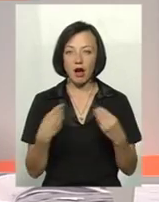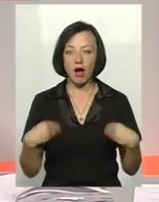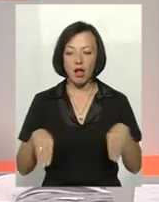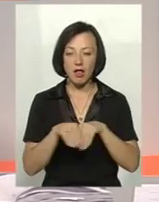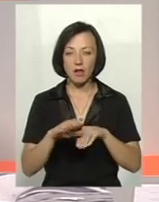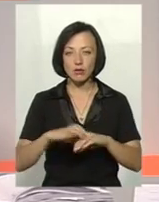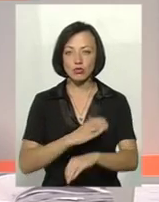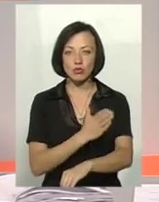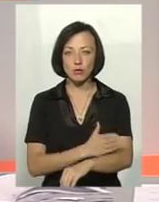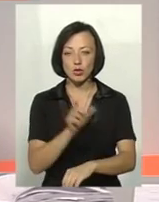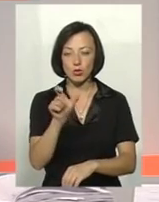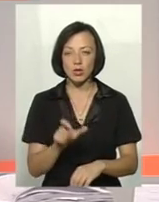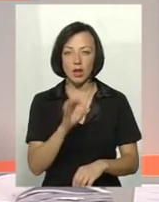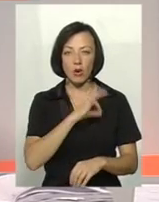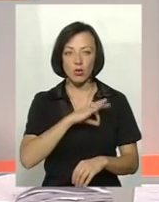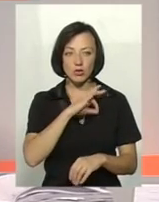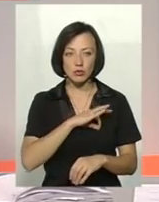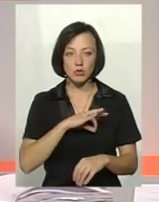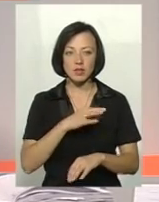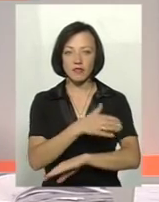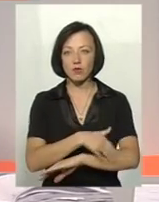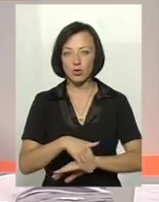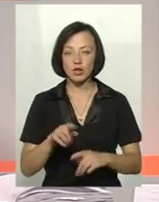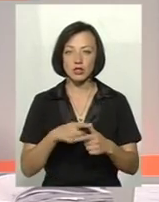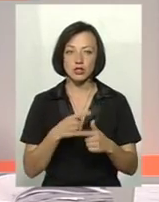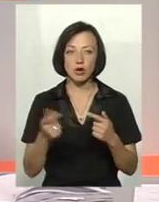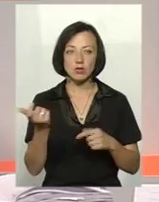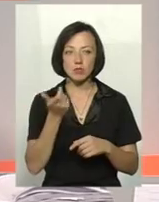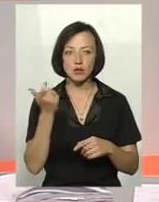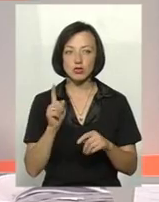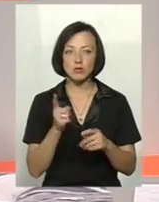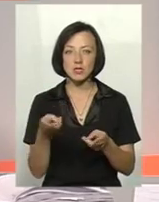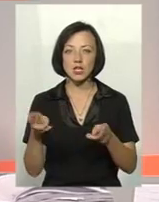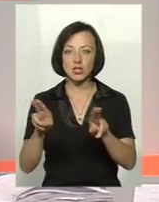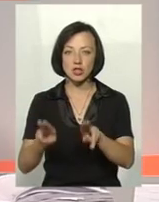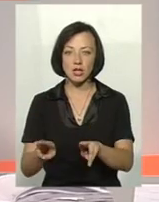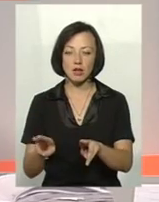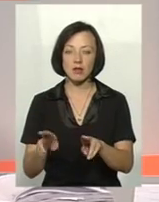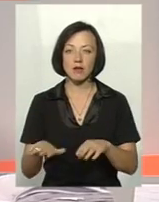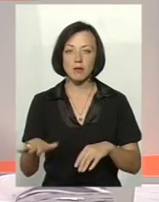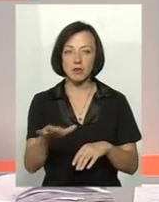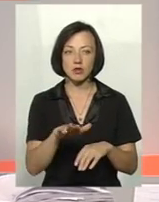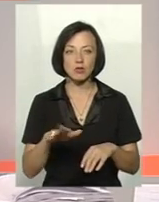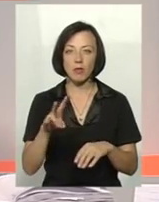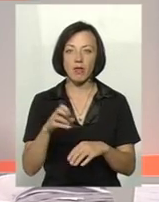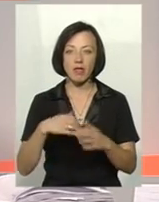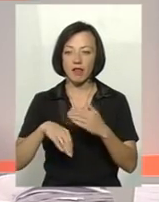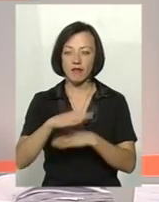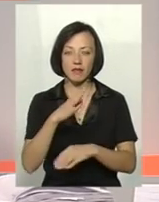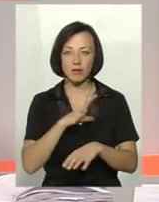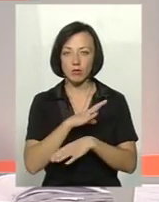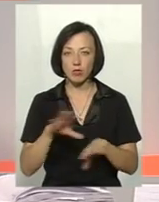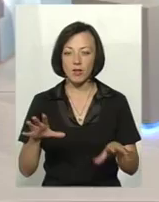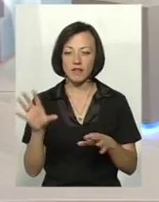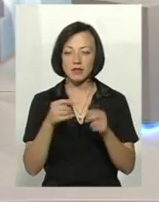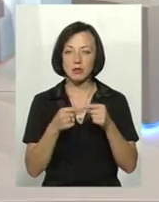чоботи, чи чим людина користується в дворі, чи це в господарстві, щоб воно залишалося в приміщенні, щоб воно не виносилося. Тобто, всі